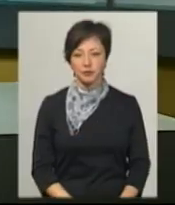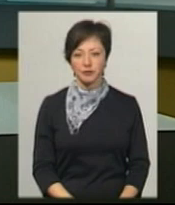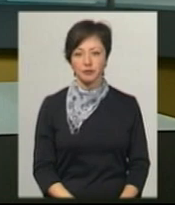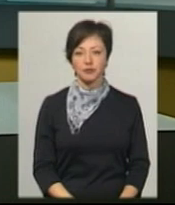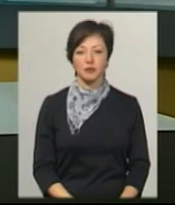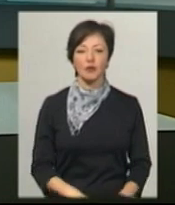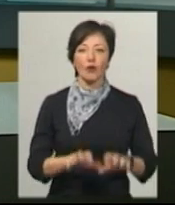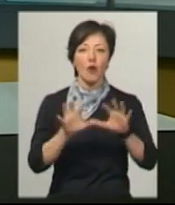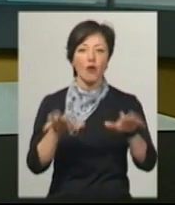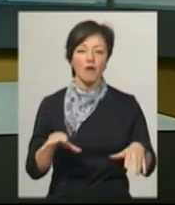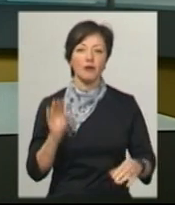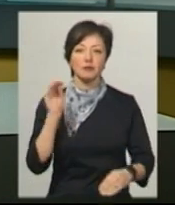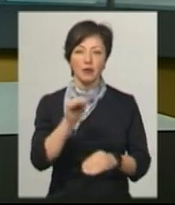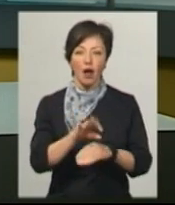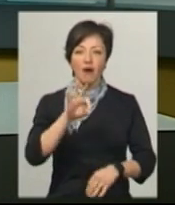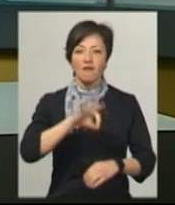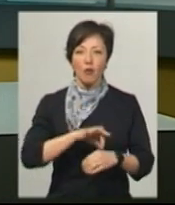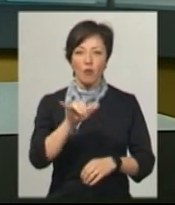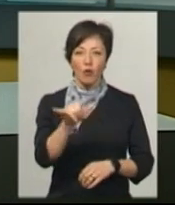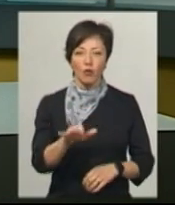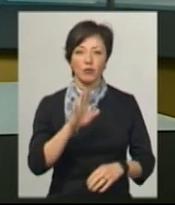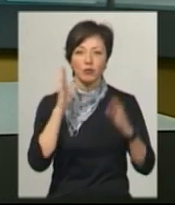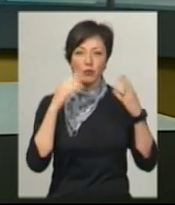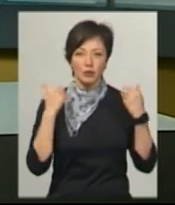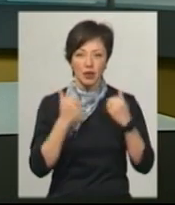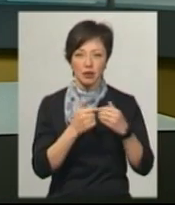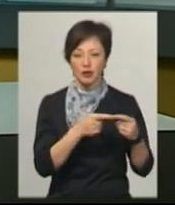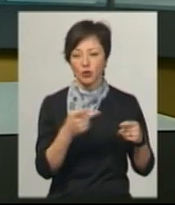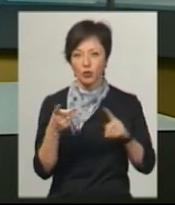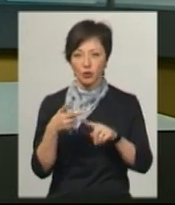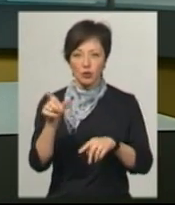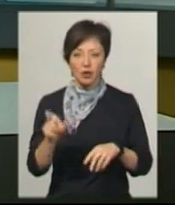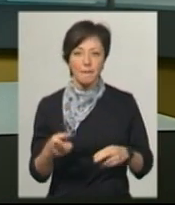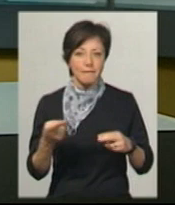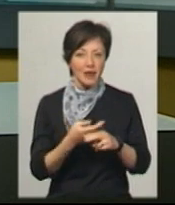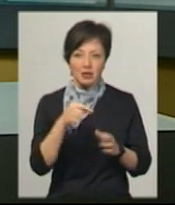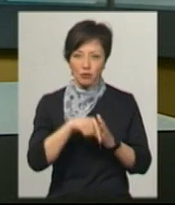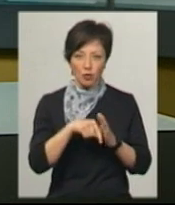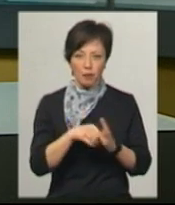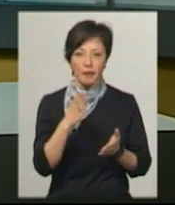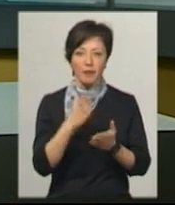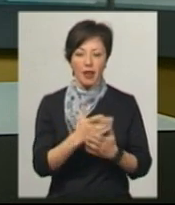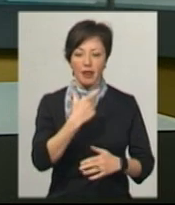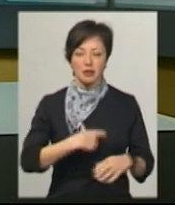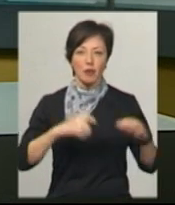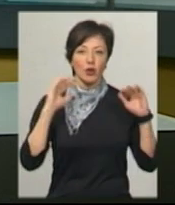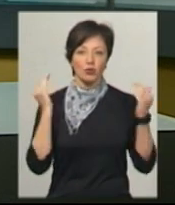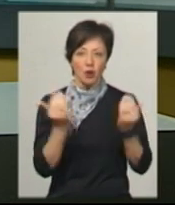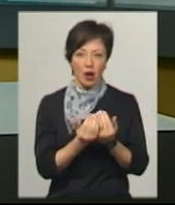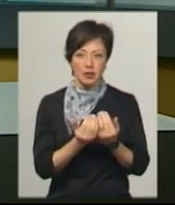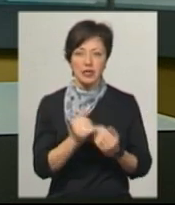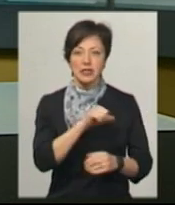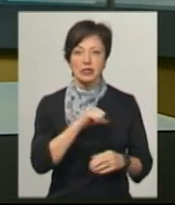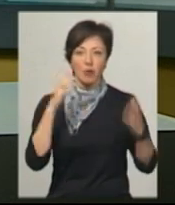Дмитро Габінет додає, хвороба у монахині та послушника протікає безсимптомно. Вони перебувають на самоізоляції. Сам